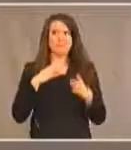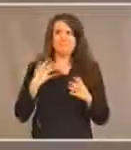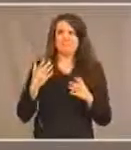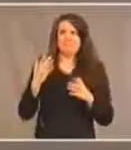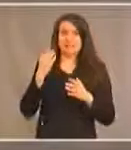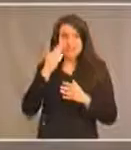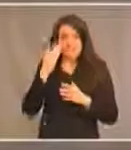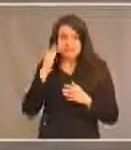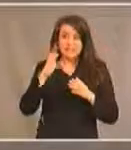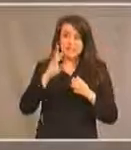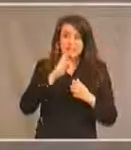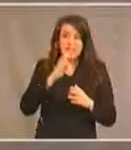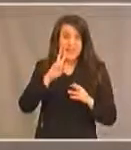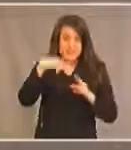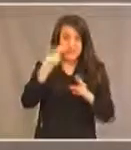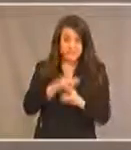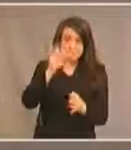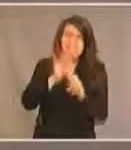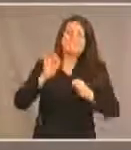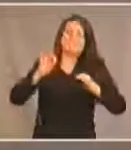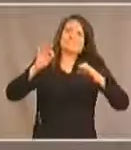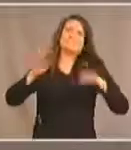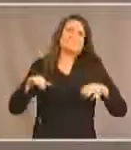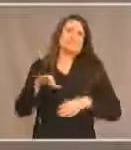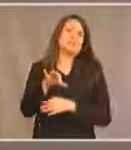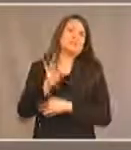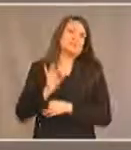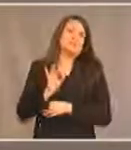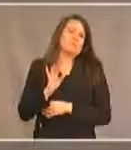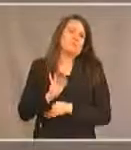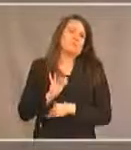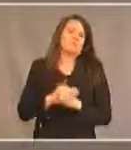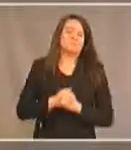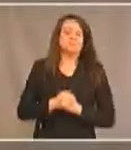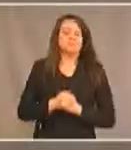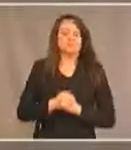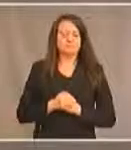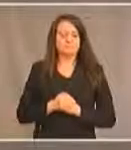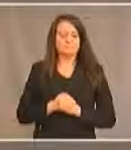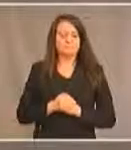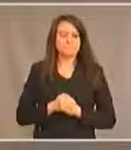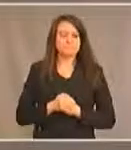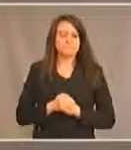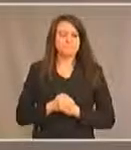encore vraiment trouvé de réponse.